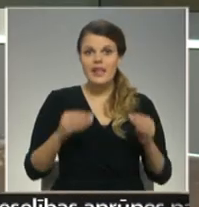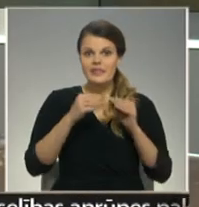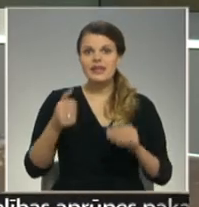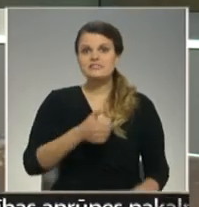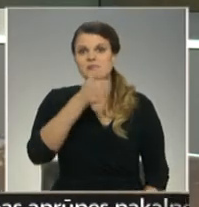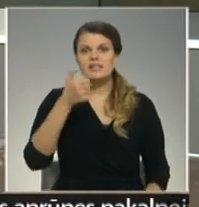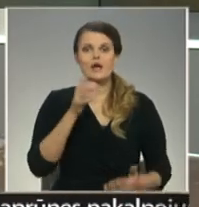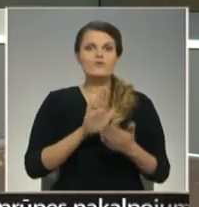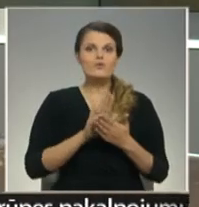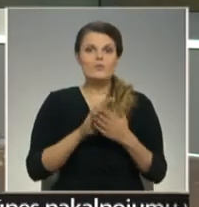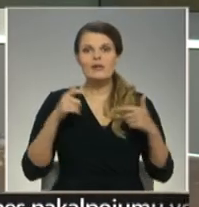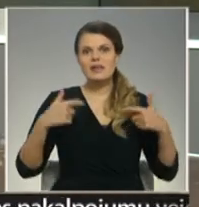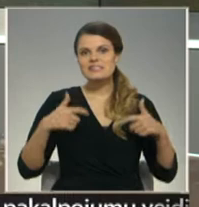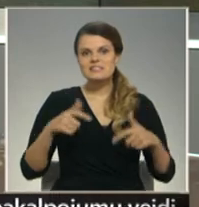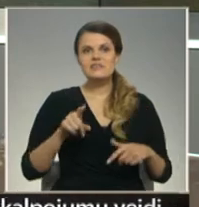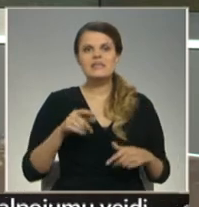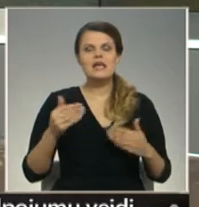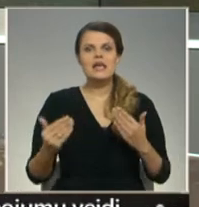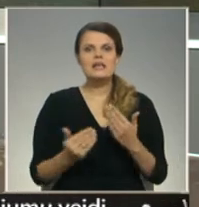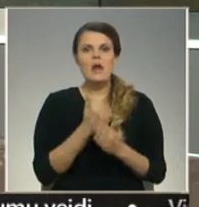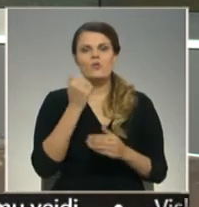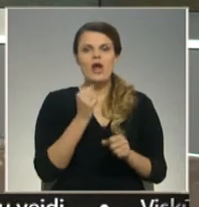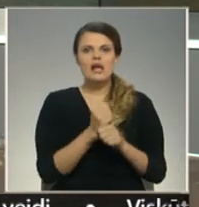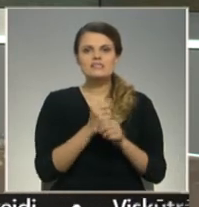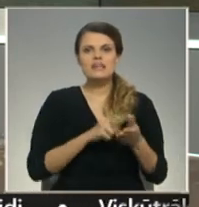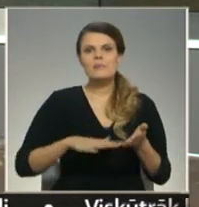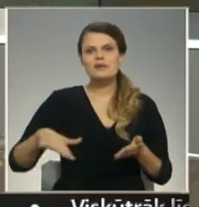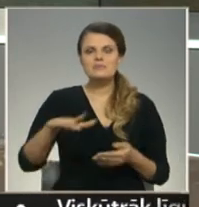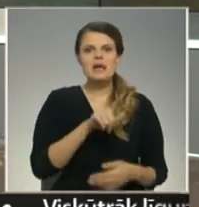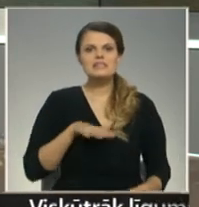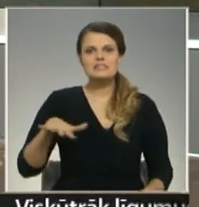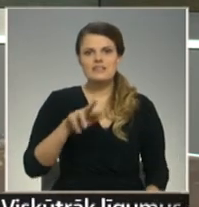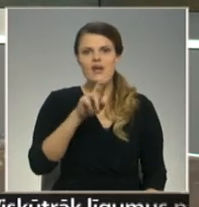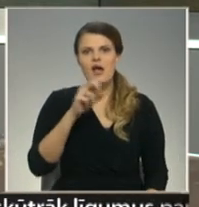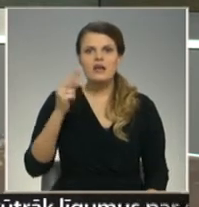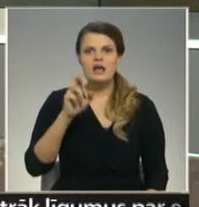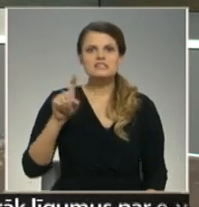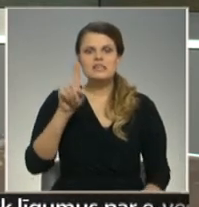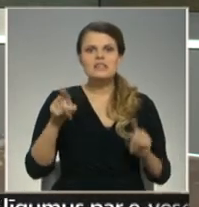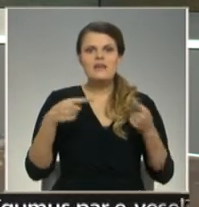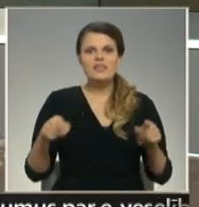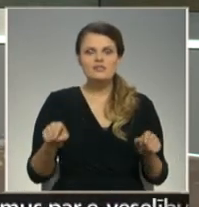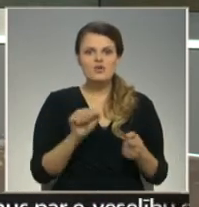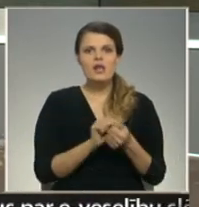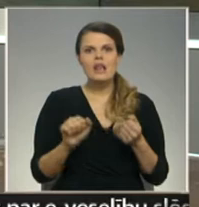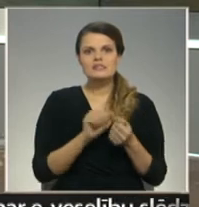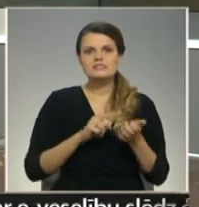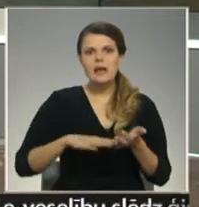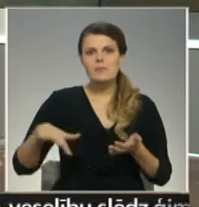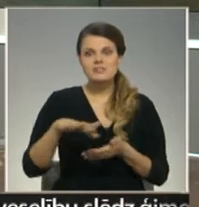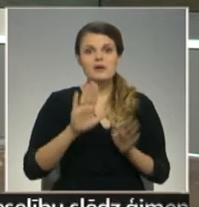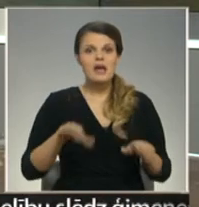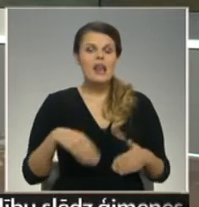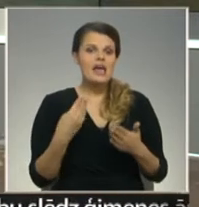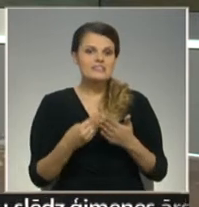10. gada jubilējus vina jaunākais dabasparks Latvijā – Rāsnes Nacionālais parks. Lai izvērtētu tā attīstību un